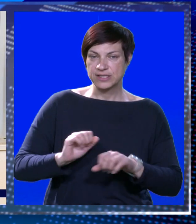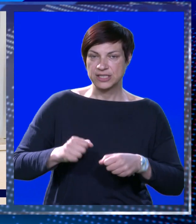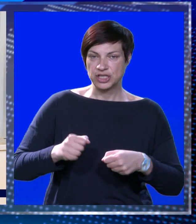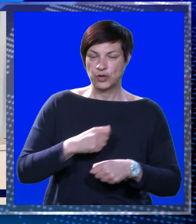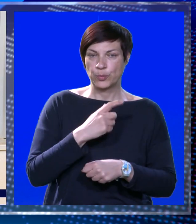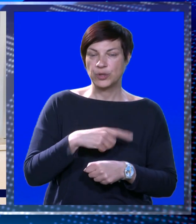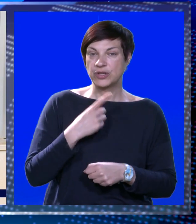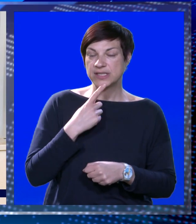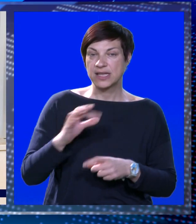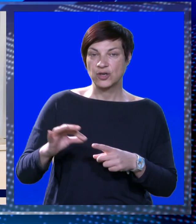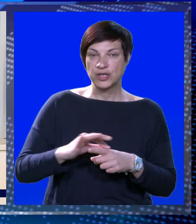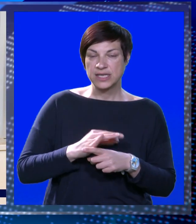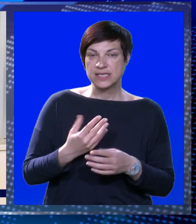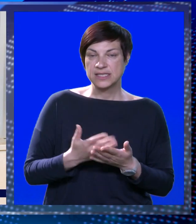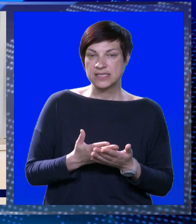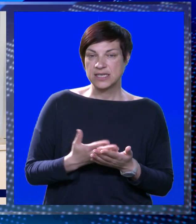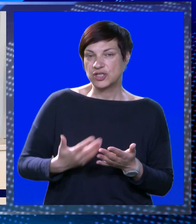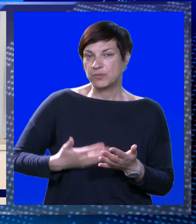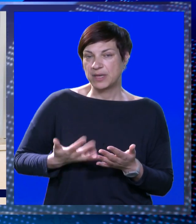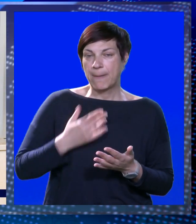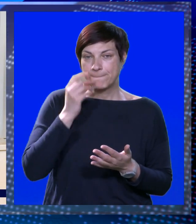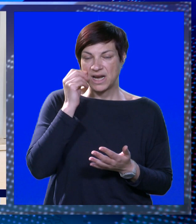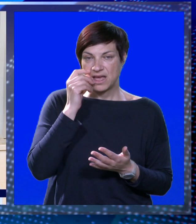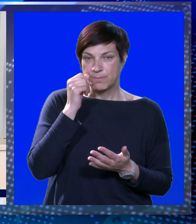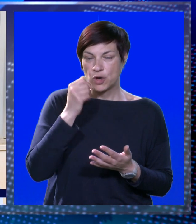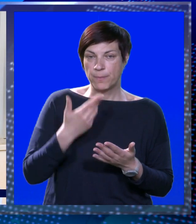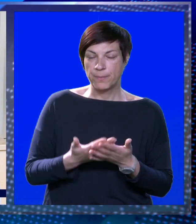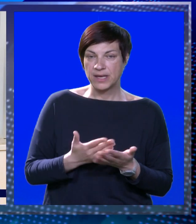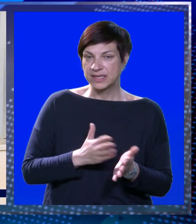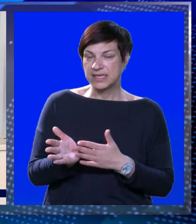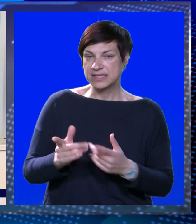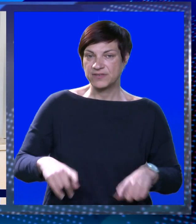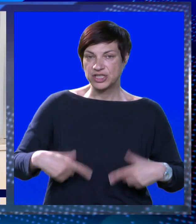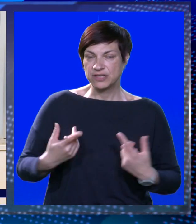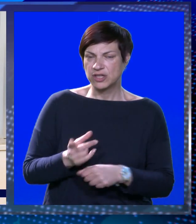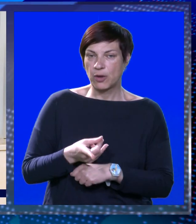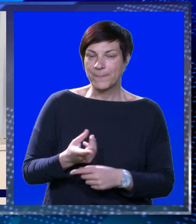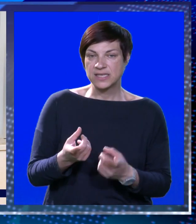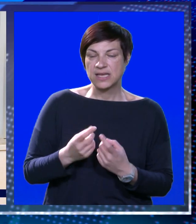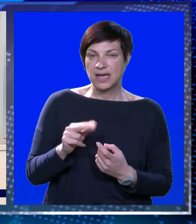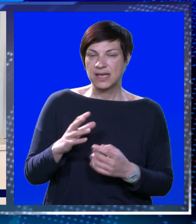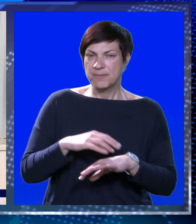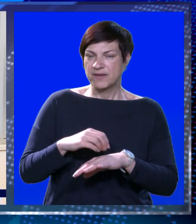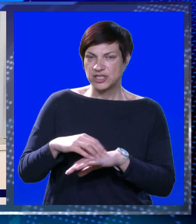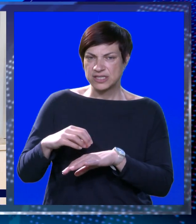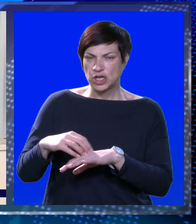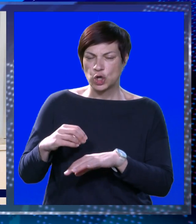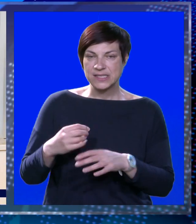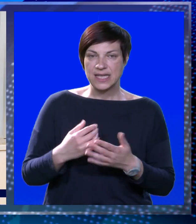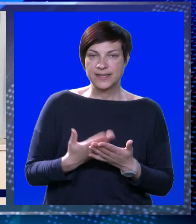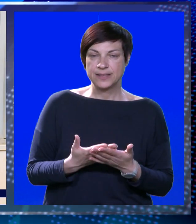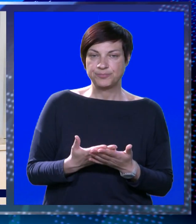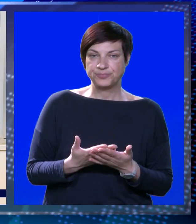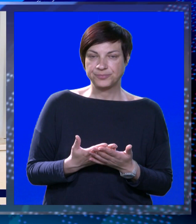ozljeđenog motorista, koji je srećan i mlad momak i izvan životne opasnosti, ali ima više struke